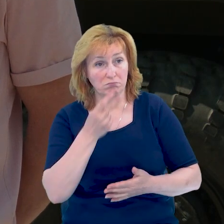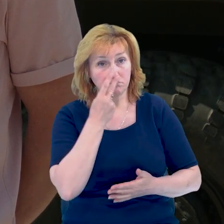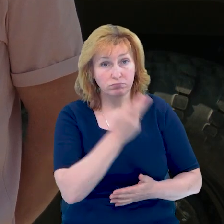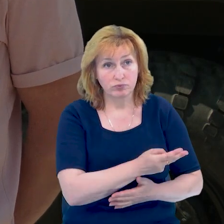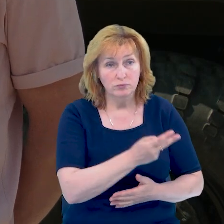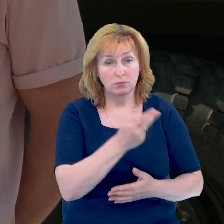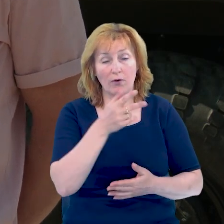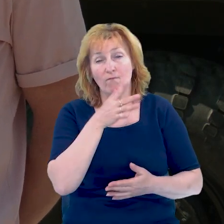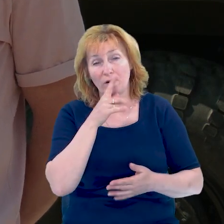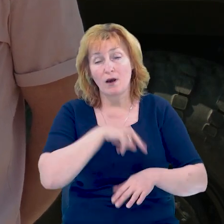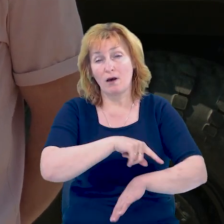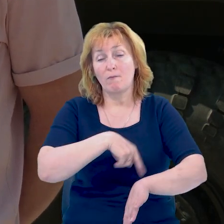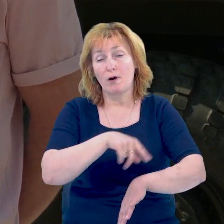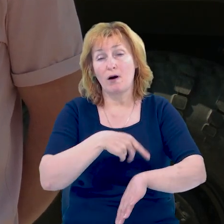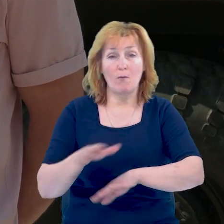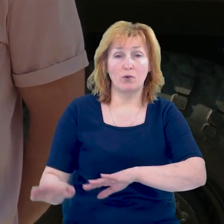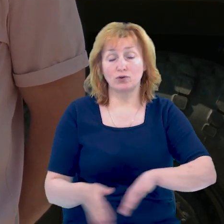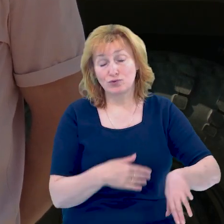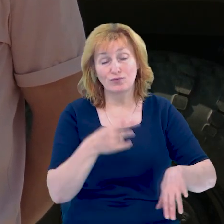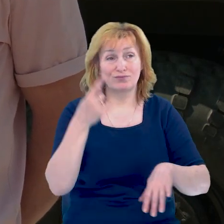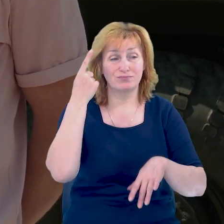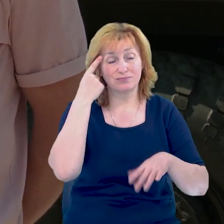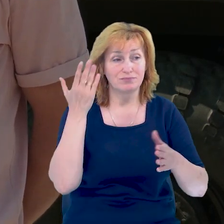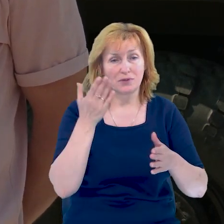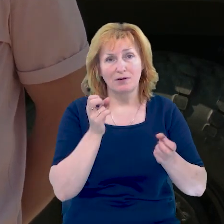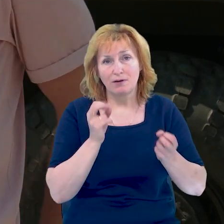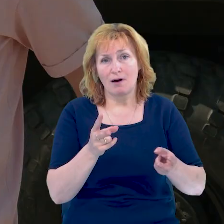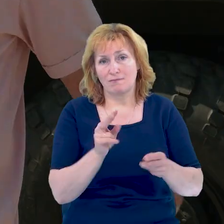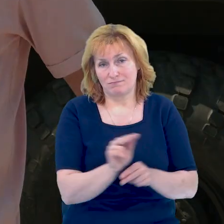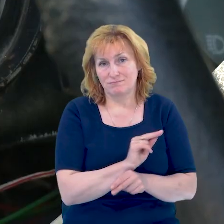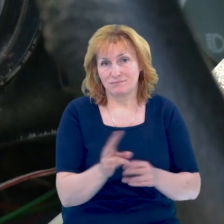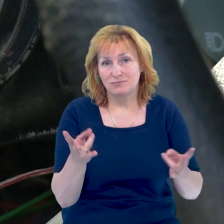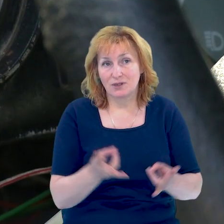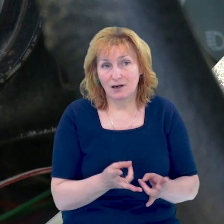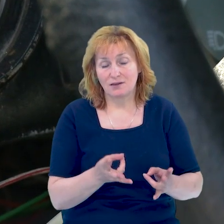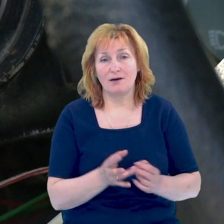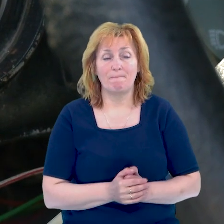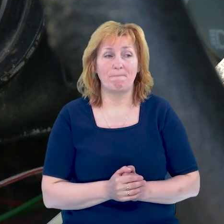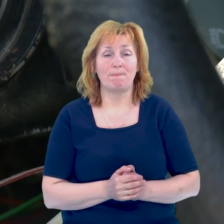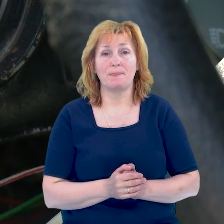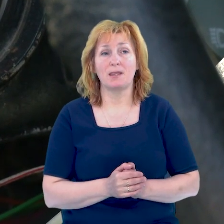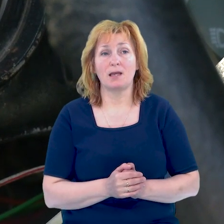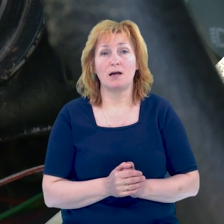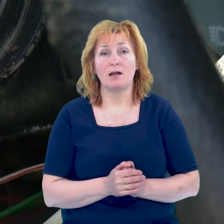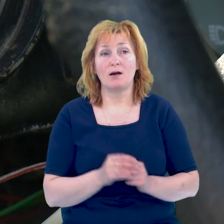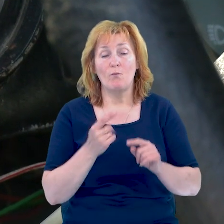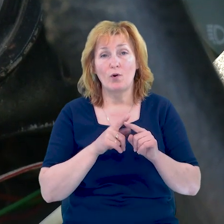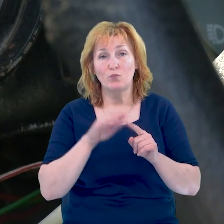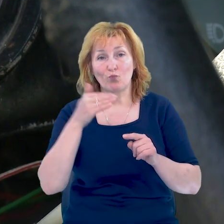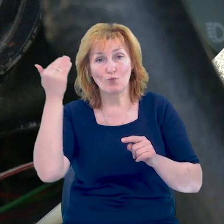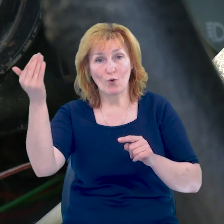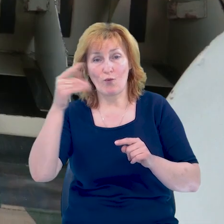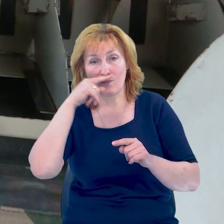запчастин для нього було дуже важко десь роздобути, тому що вони були здебільшого у російській федерації